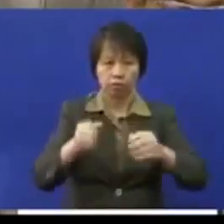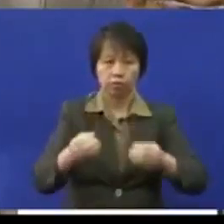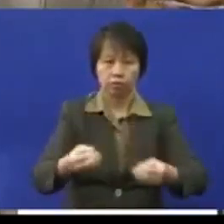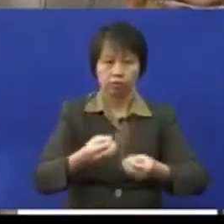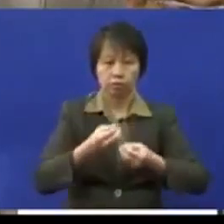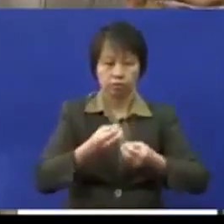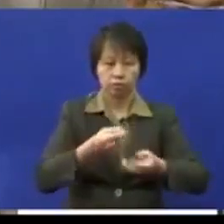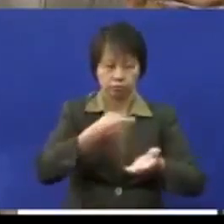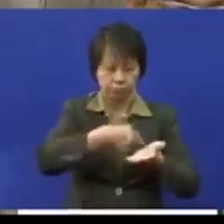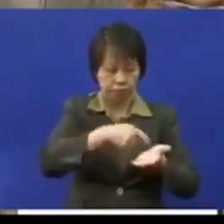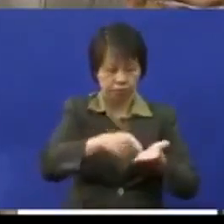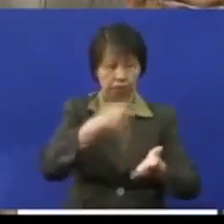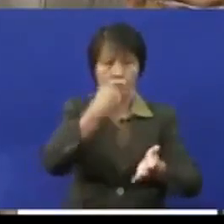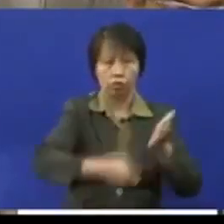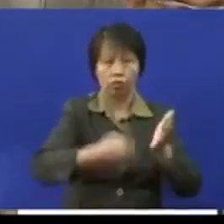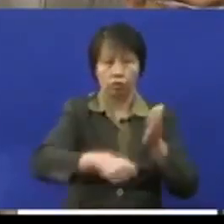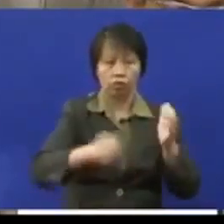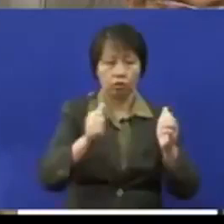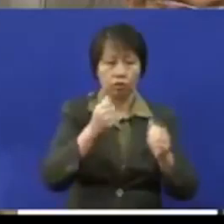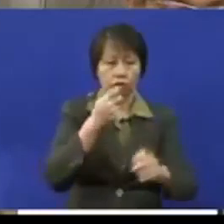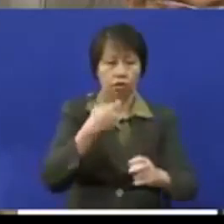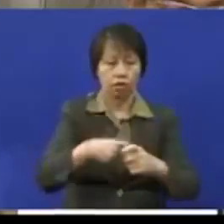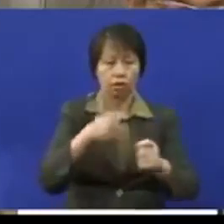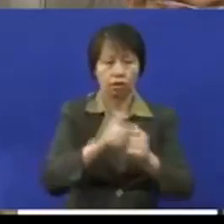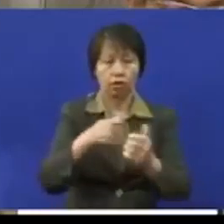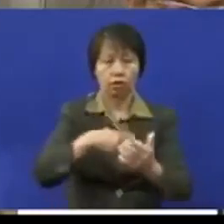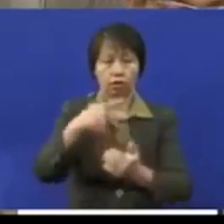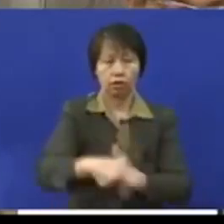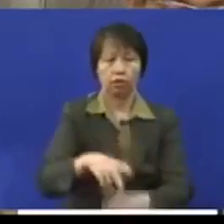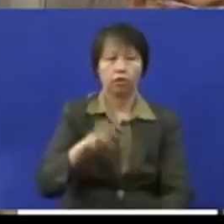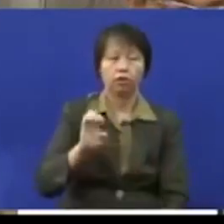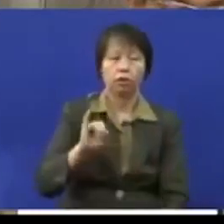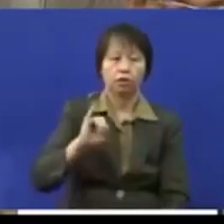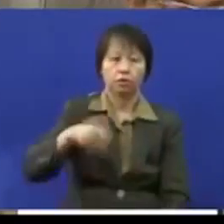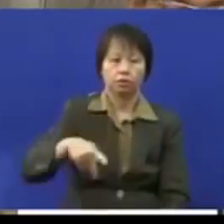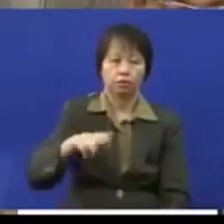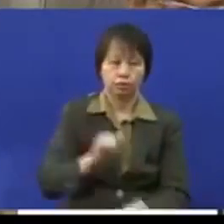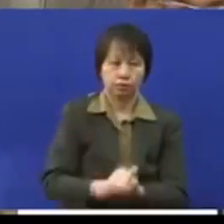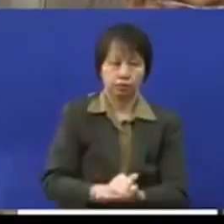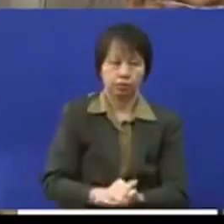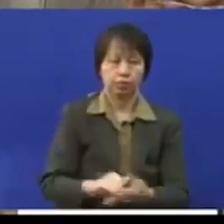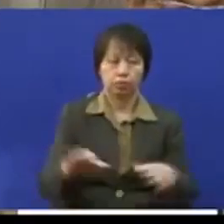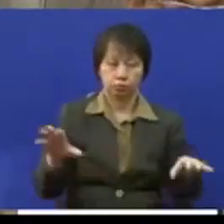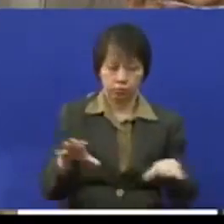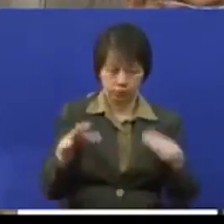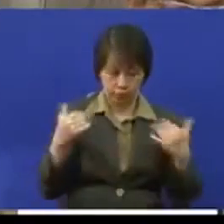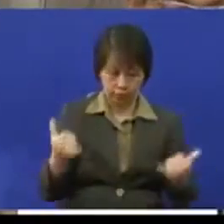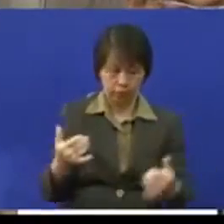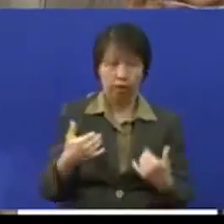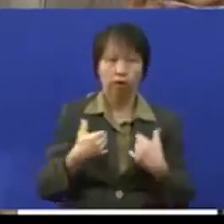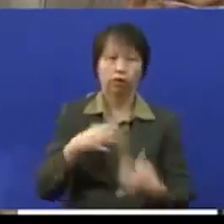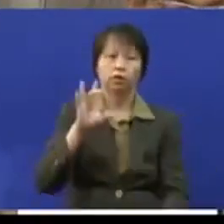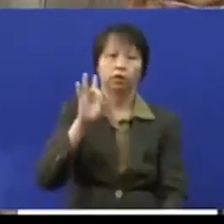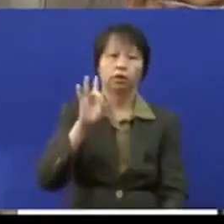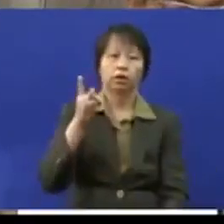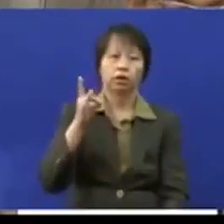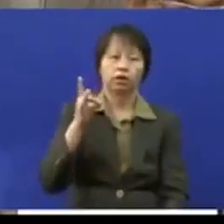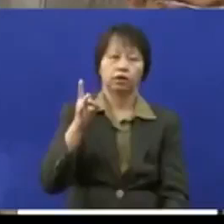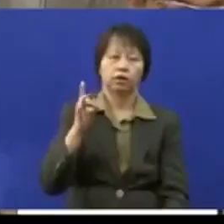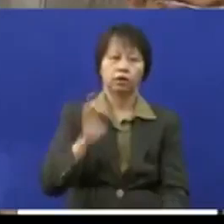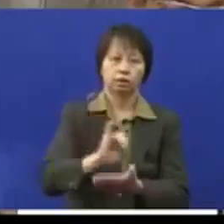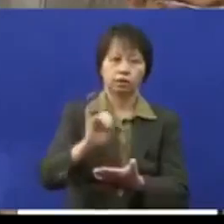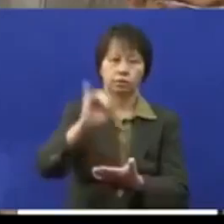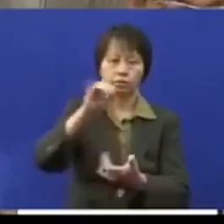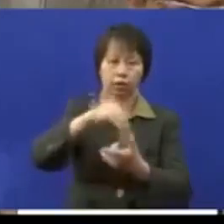kos-kos yang berkaitan dengan pelaksanaan program EIP tersebut buat masa ini 8 buah institusi atau